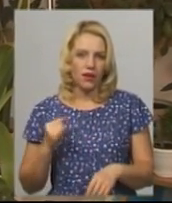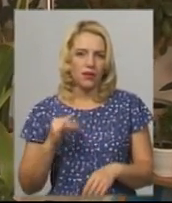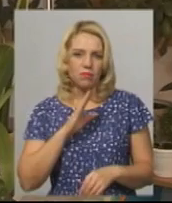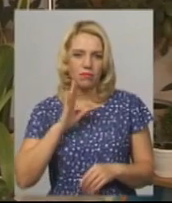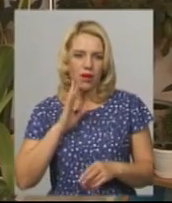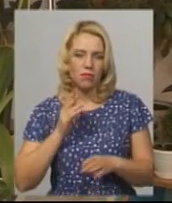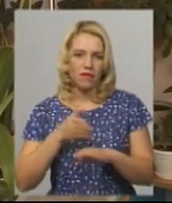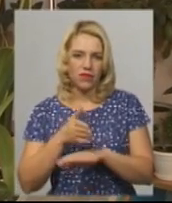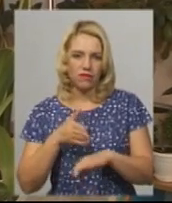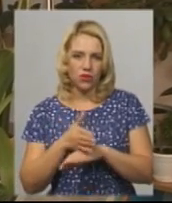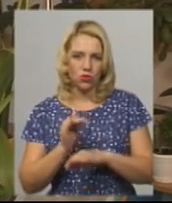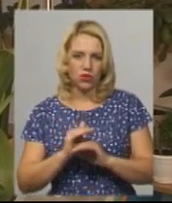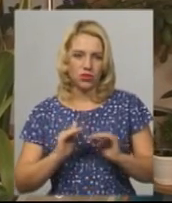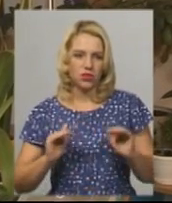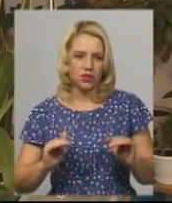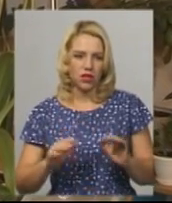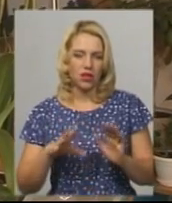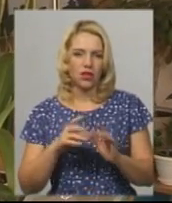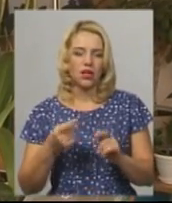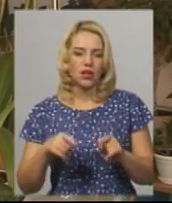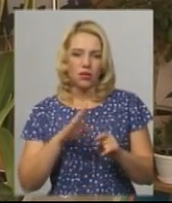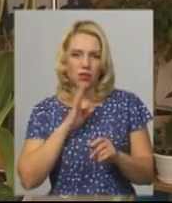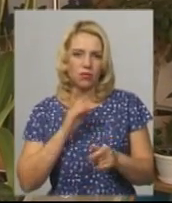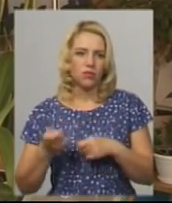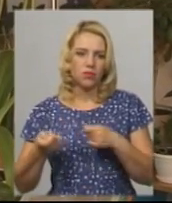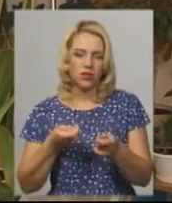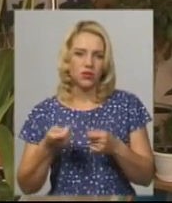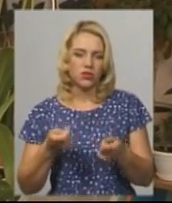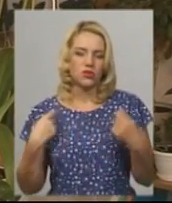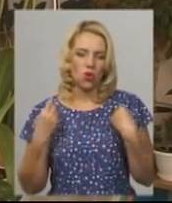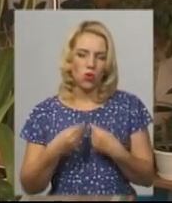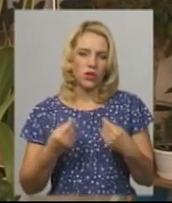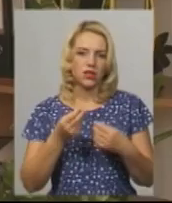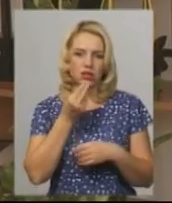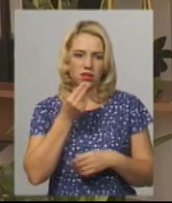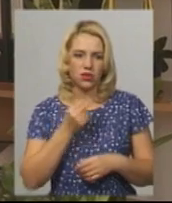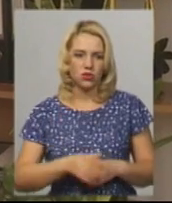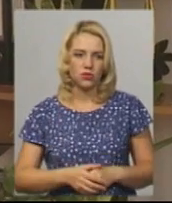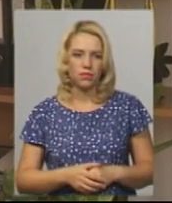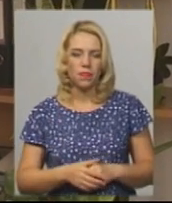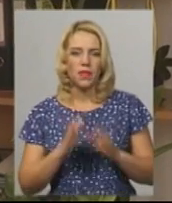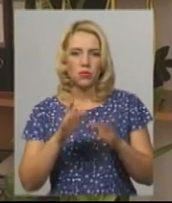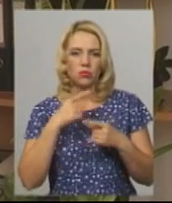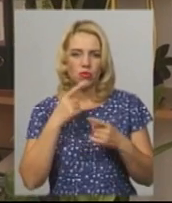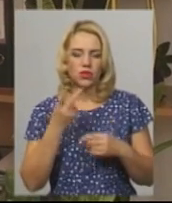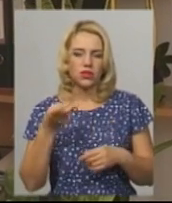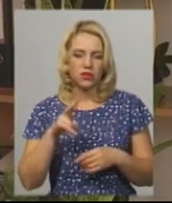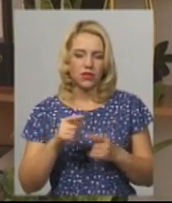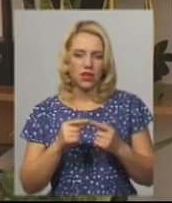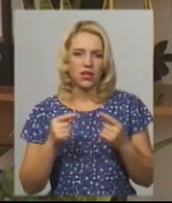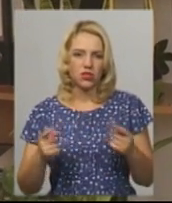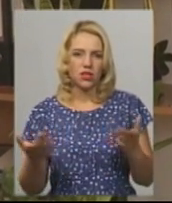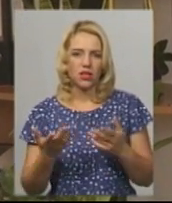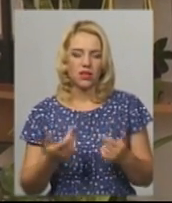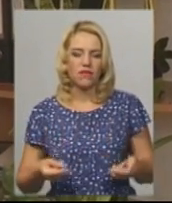Мама відвідує дітей в тому плані, що вона приносить їм одяг, приносить їм їжу. Будемо говорити дві речі, які